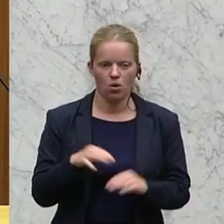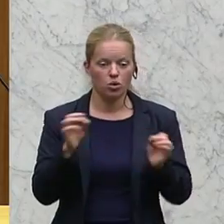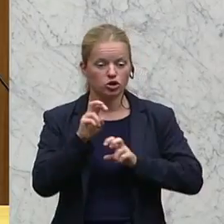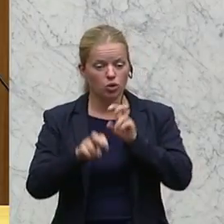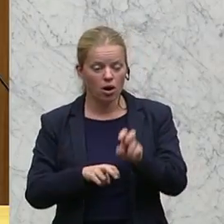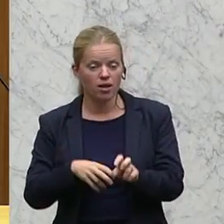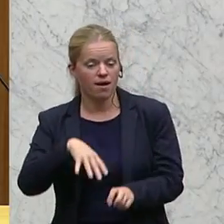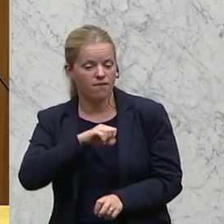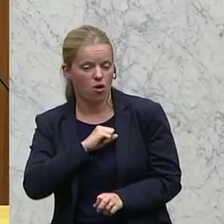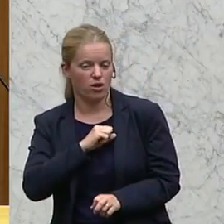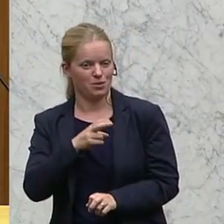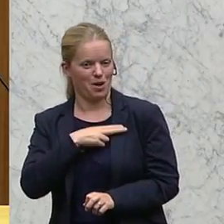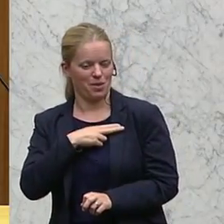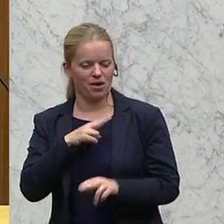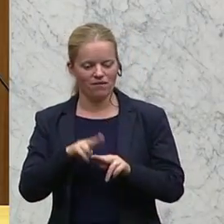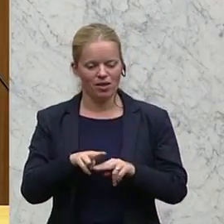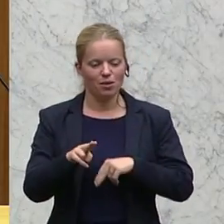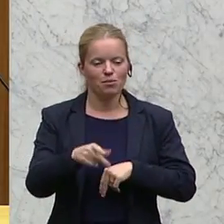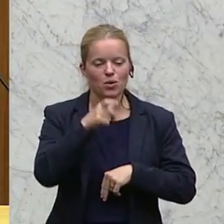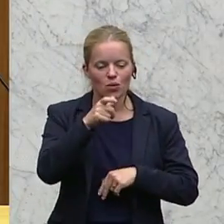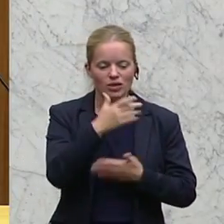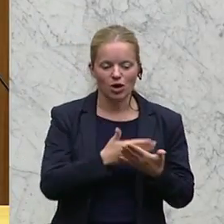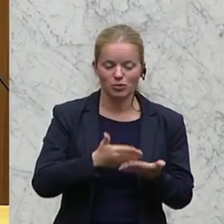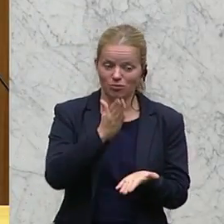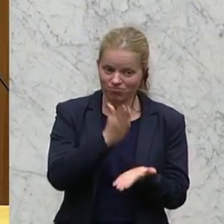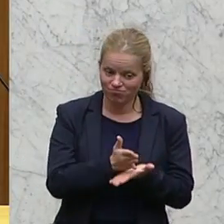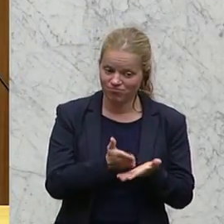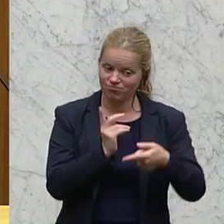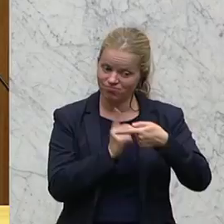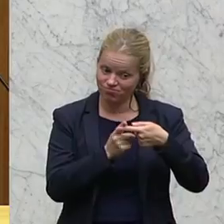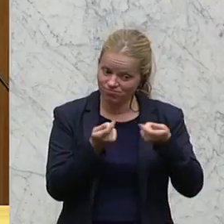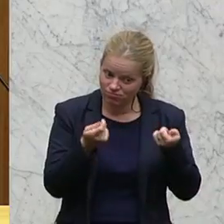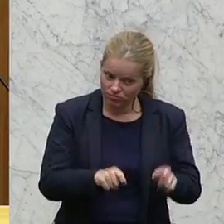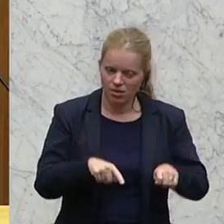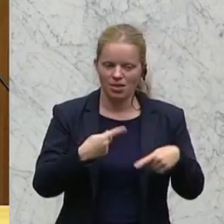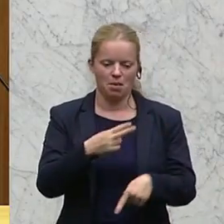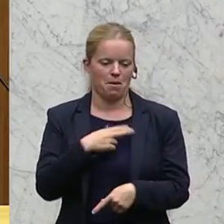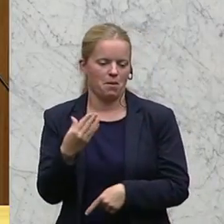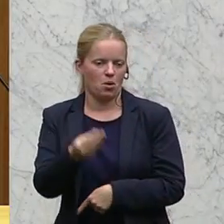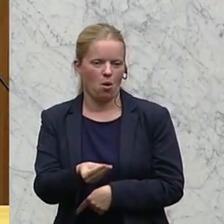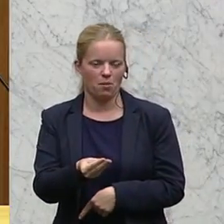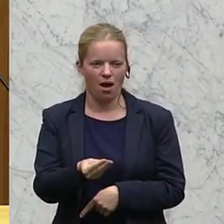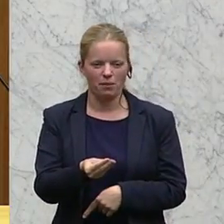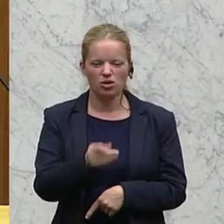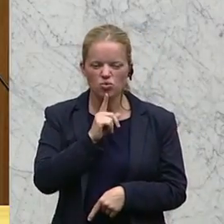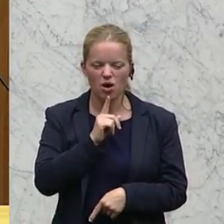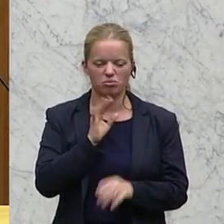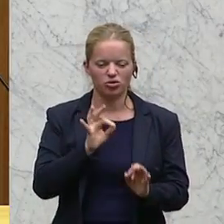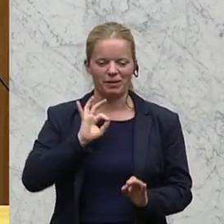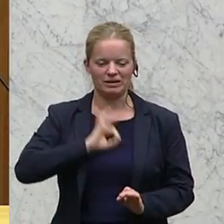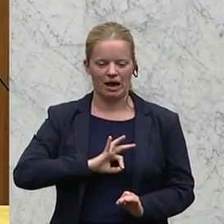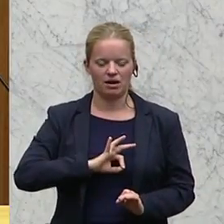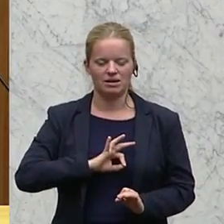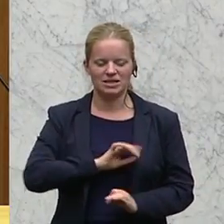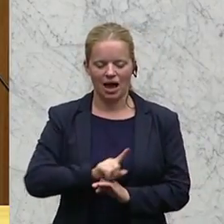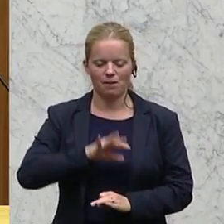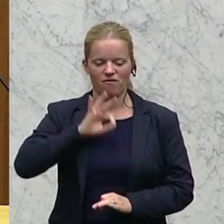für positiv abgeschlossene Berufsausbildungen angedacht werden. Aber eine rein zeitliche Verpflichtung, quasi